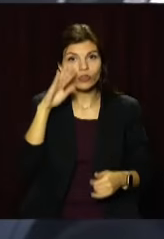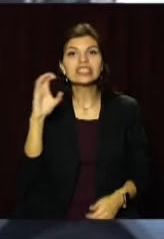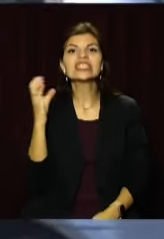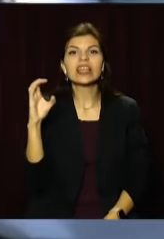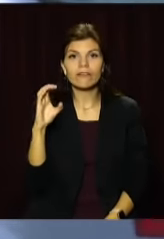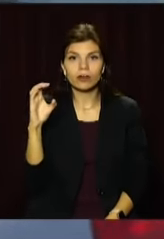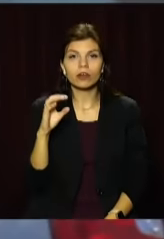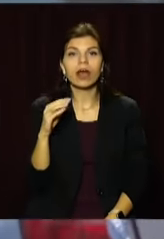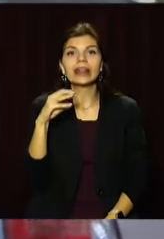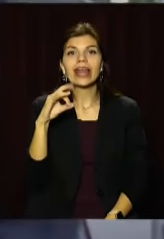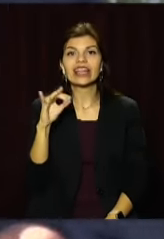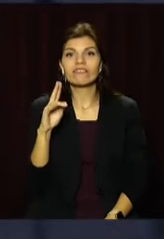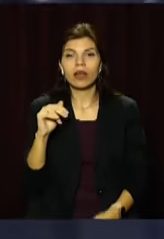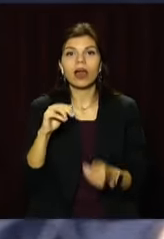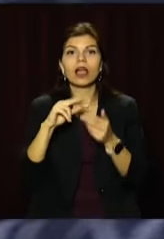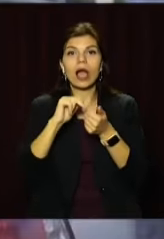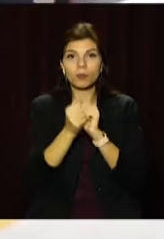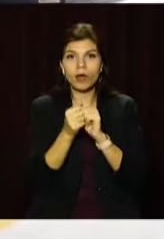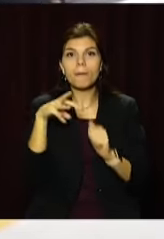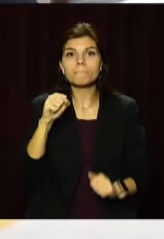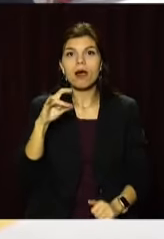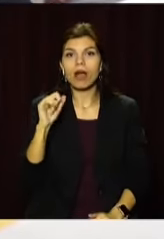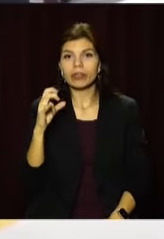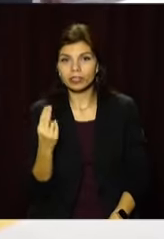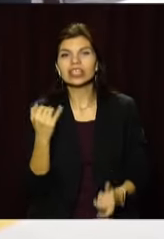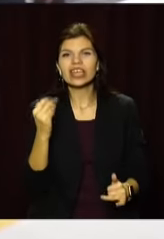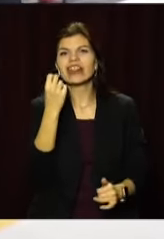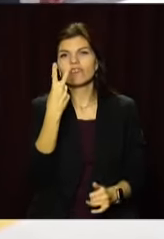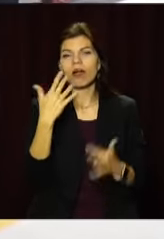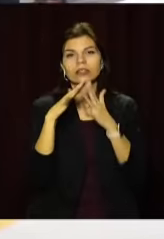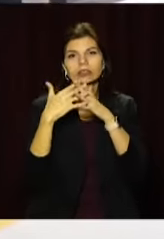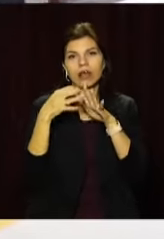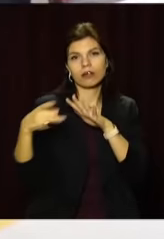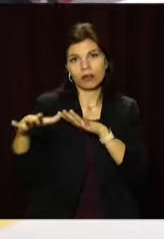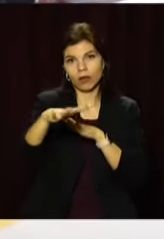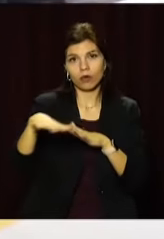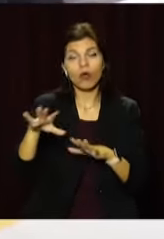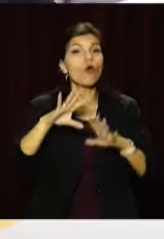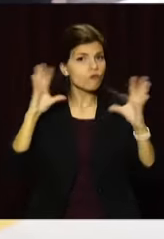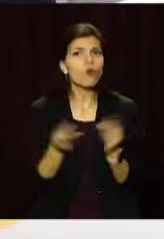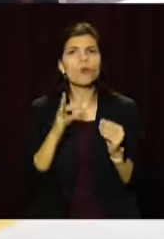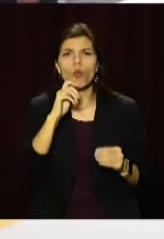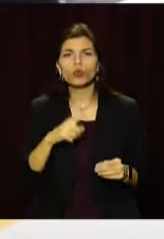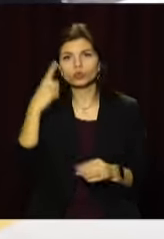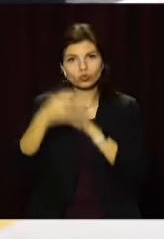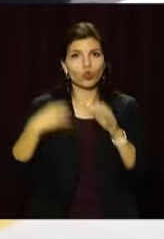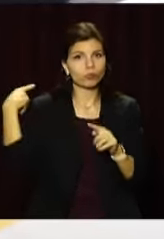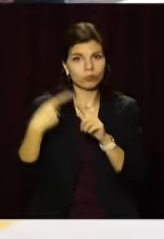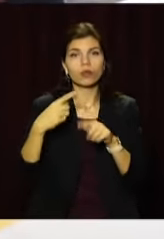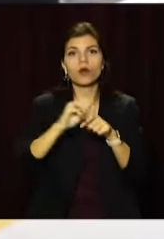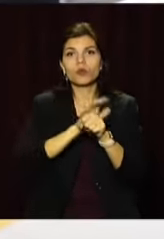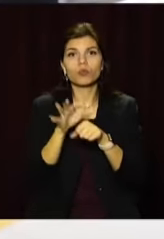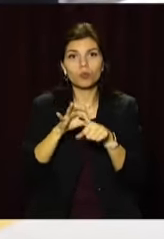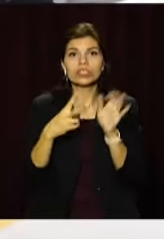Синельникового, Тернівки, Кам'янського, Марганця та 12 сільських районів. В цілому по Україні за минулу добу на COVID